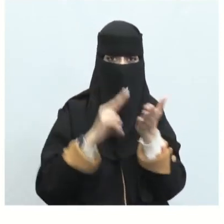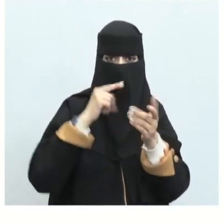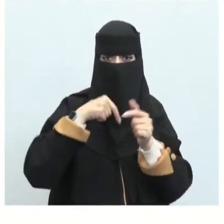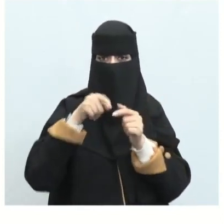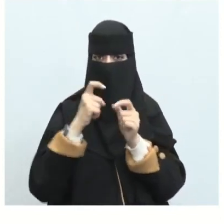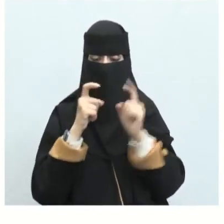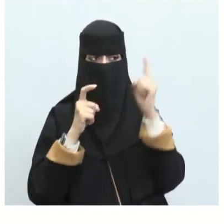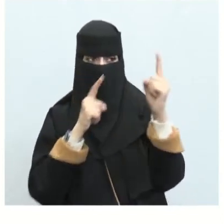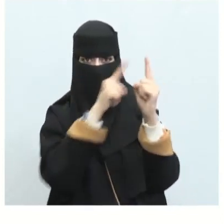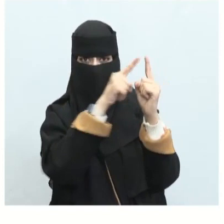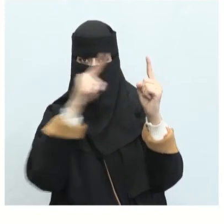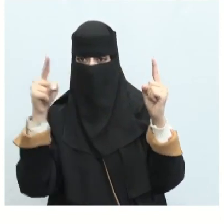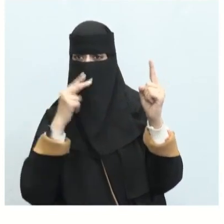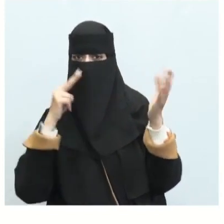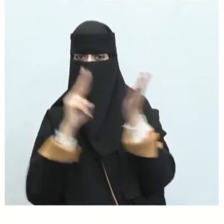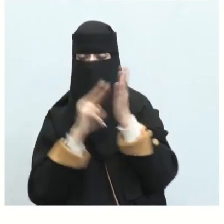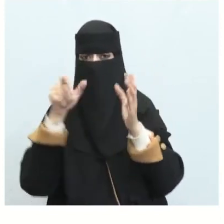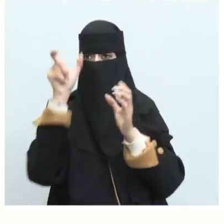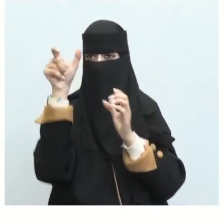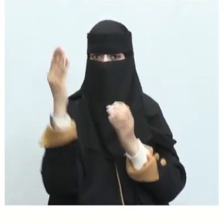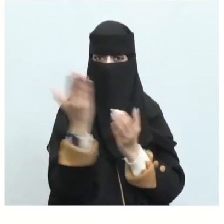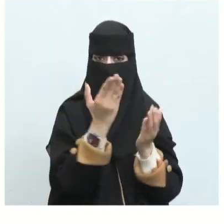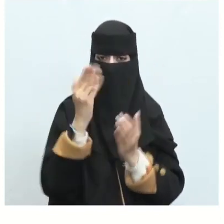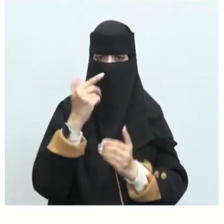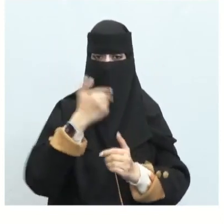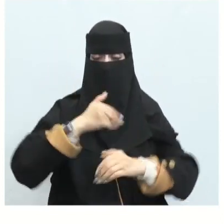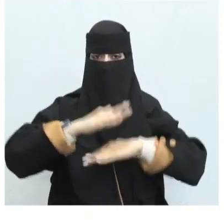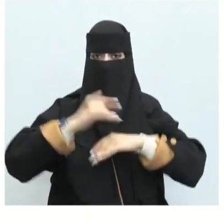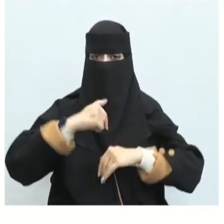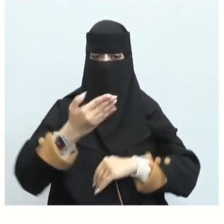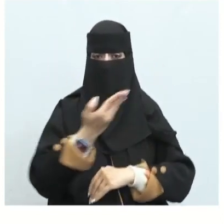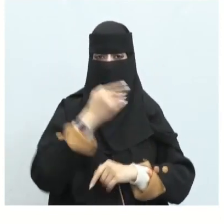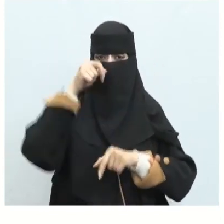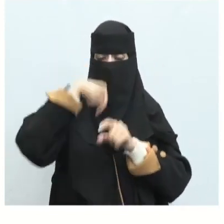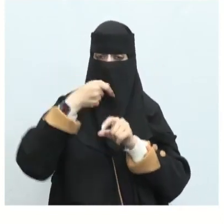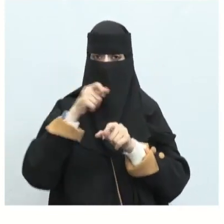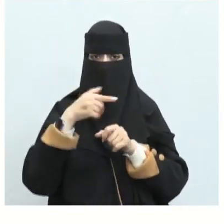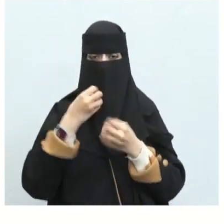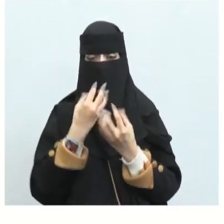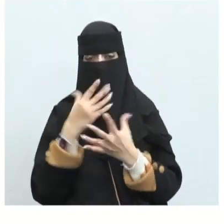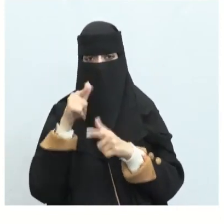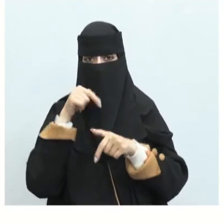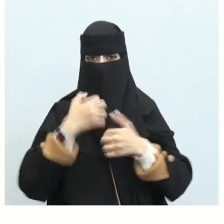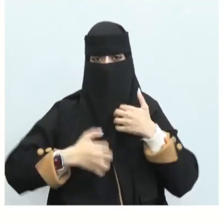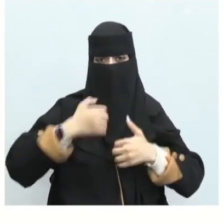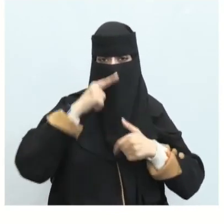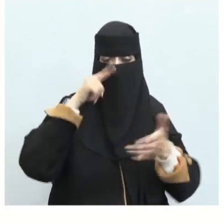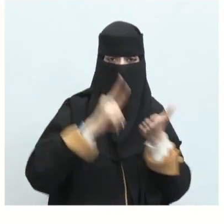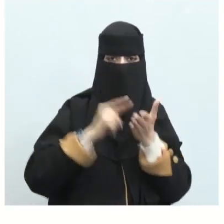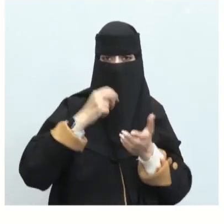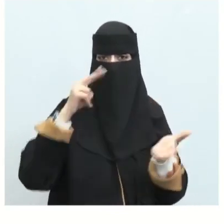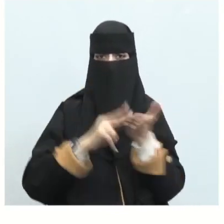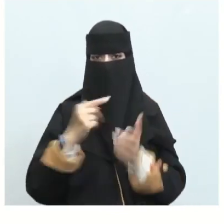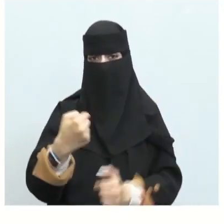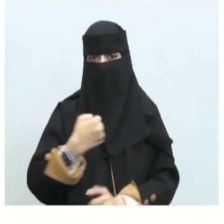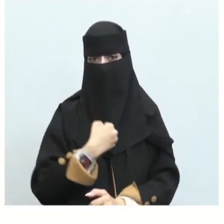المتلقي أو يعبر من خلاله المتلقي للنص الأدبي يتأثر به ويطرب له ويشعر أنه يعبر